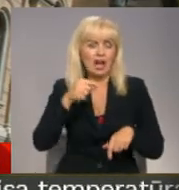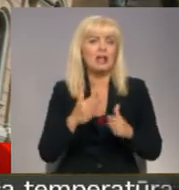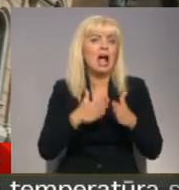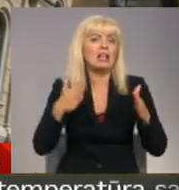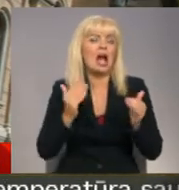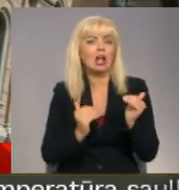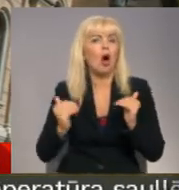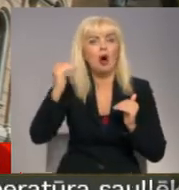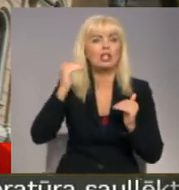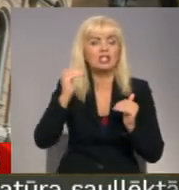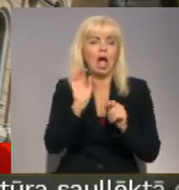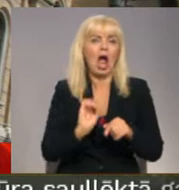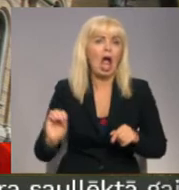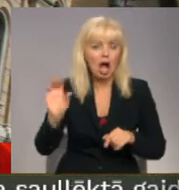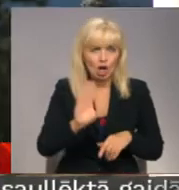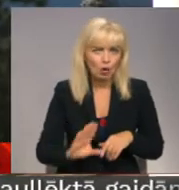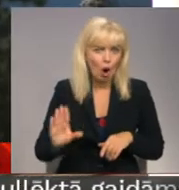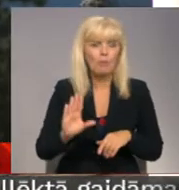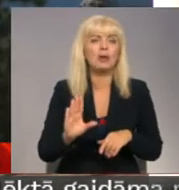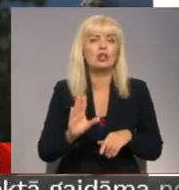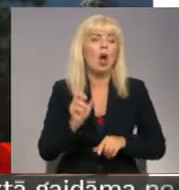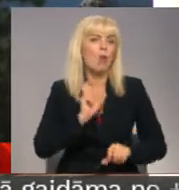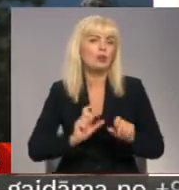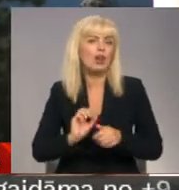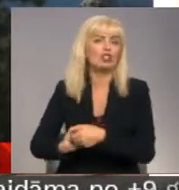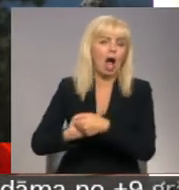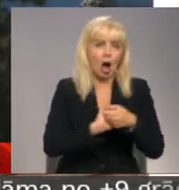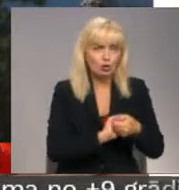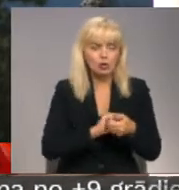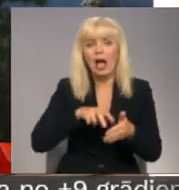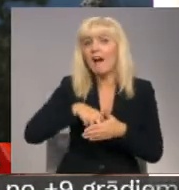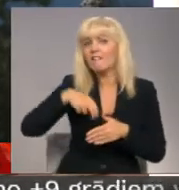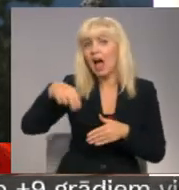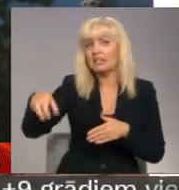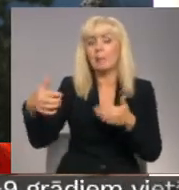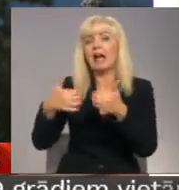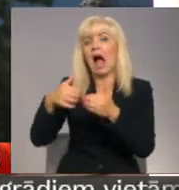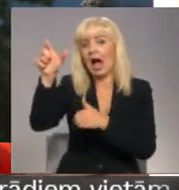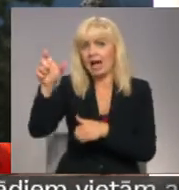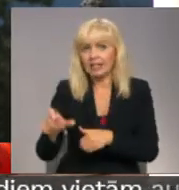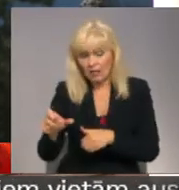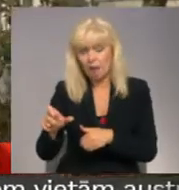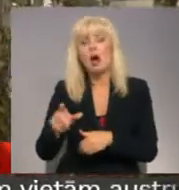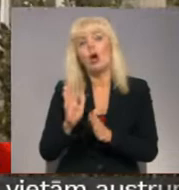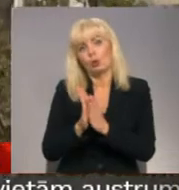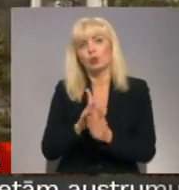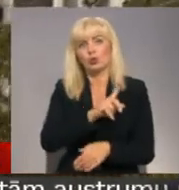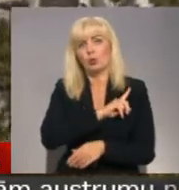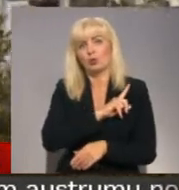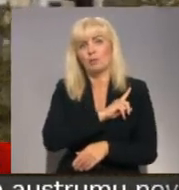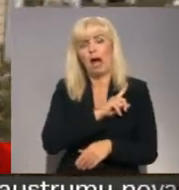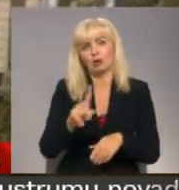organizācija Eiropā. Eiropas universitāšu asociācija, vakar vēstulē premjeram Krišānim Kariņam, vērs uz uzmanību, ka